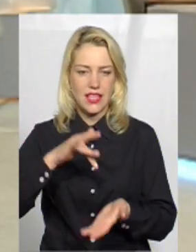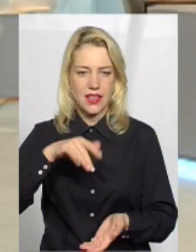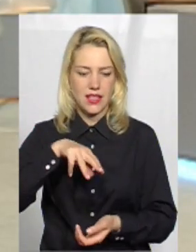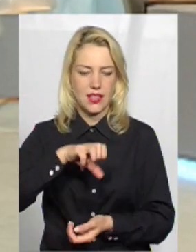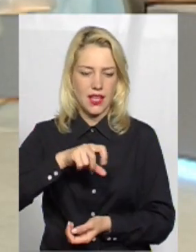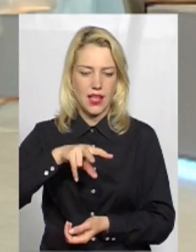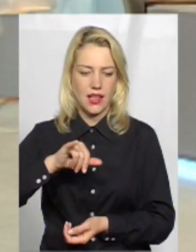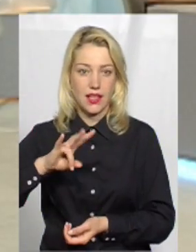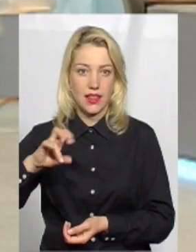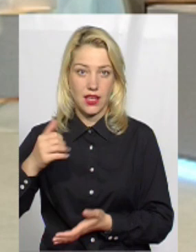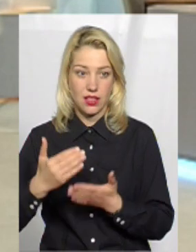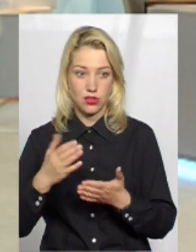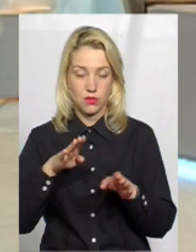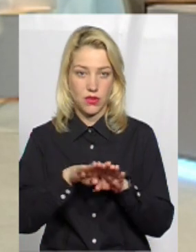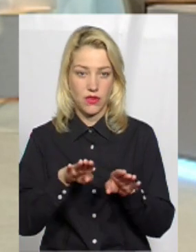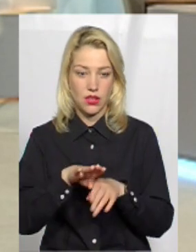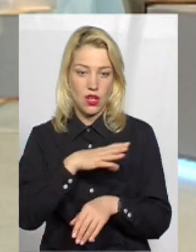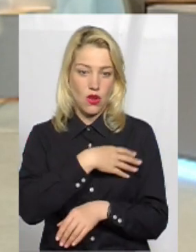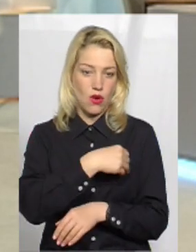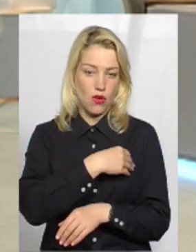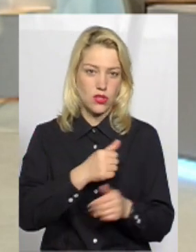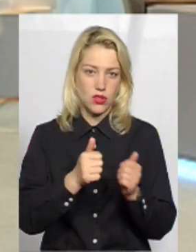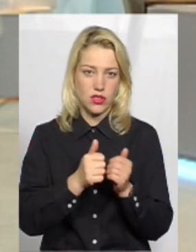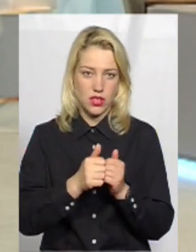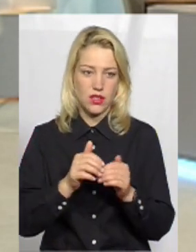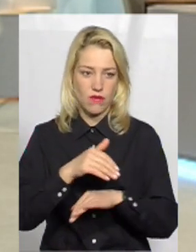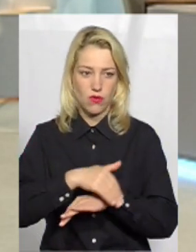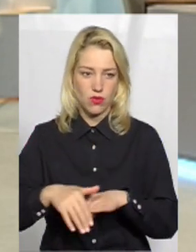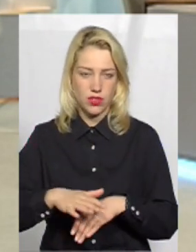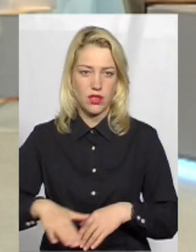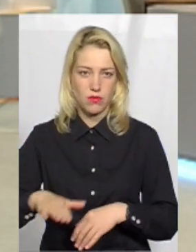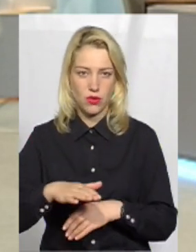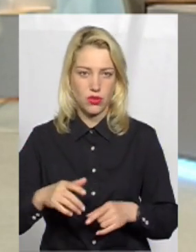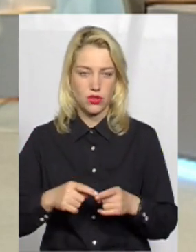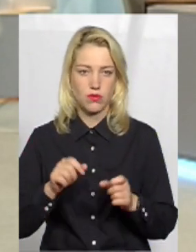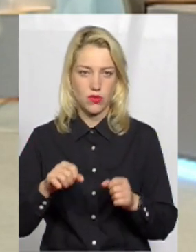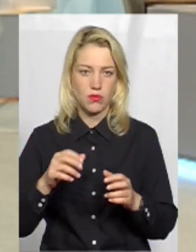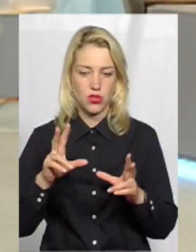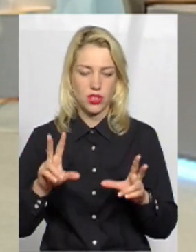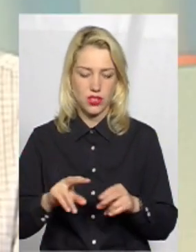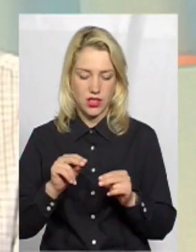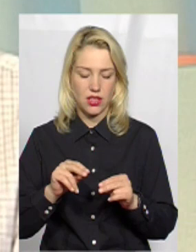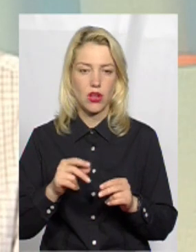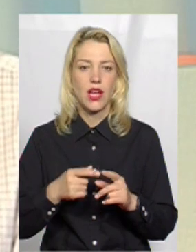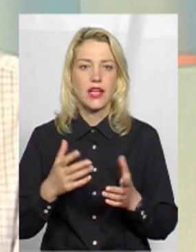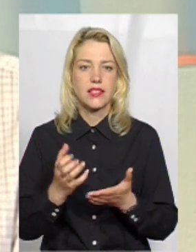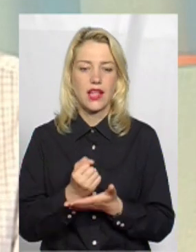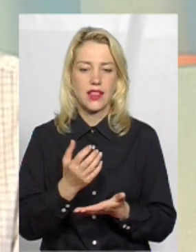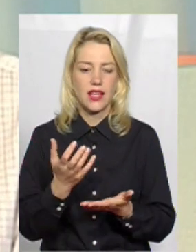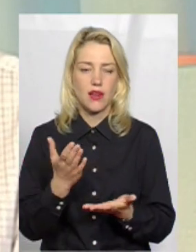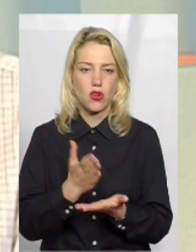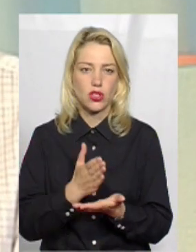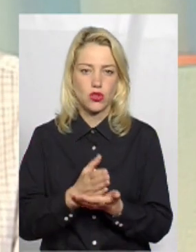просто якщо у Львові порівняти сусідня вулиця з площою ринок, то ось так нам пощастило знайти розташування у Таліні, і